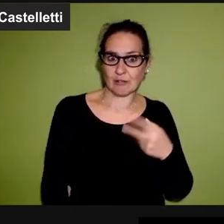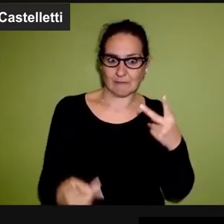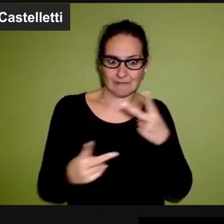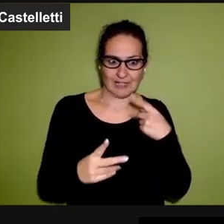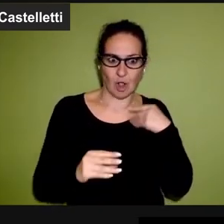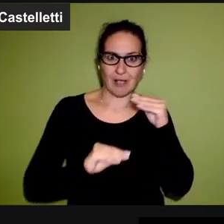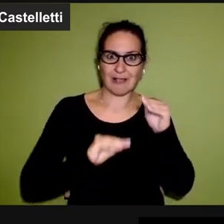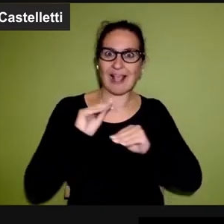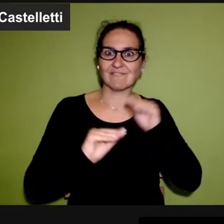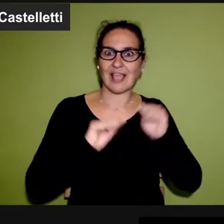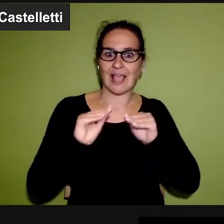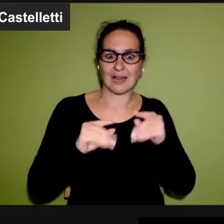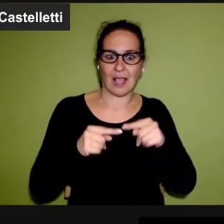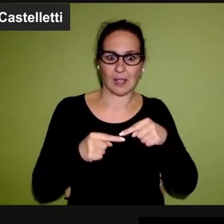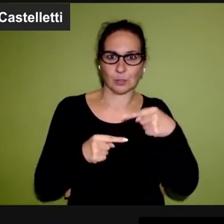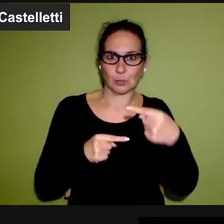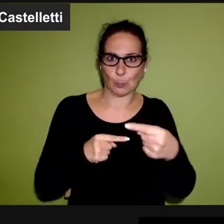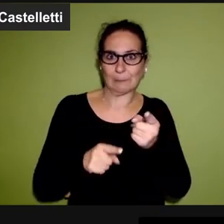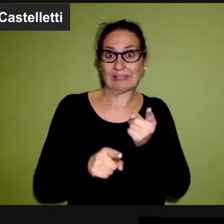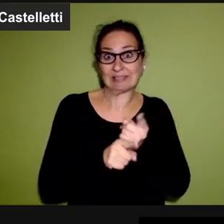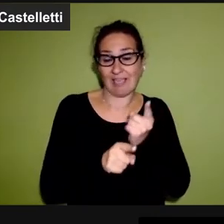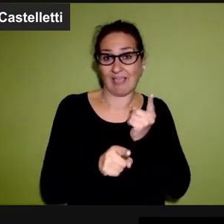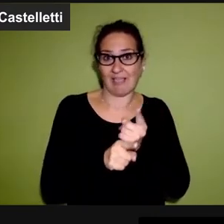siccome ora andremo a un referendum,